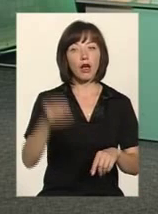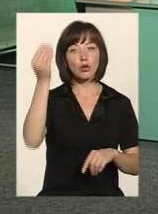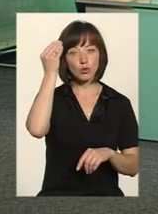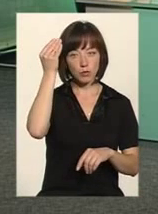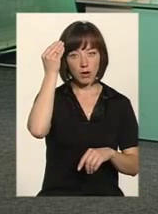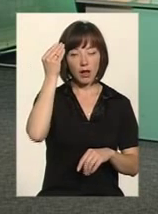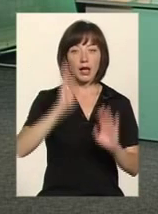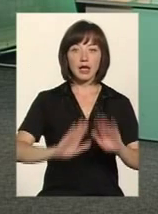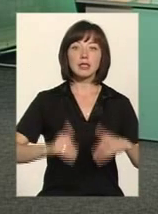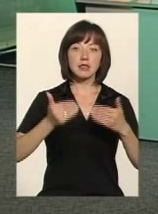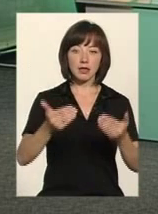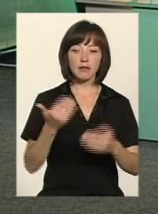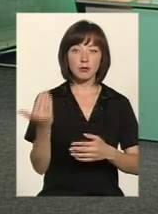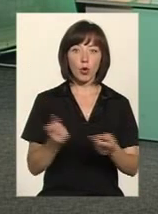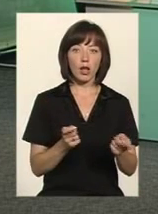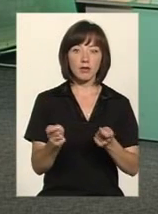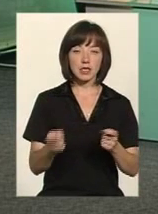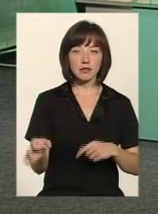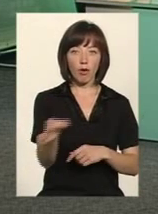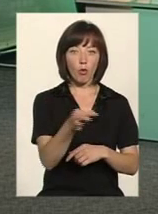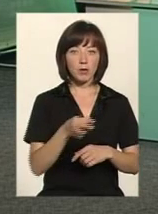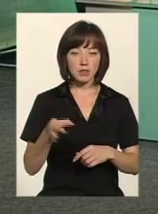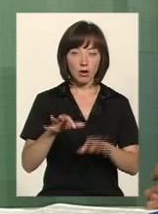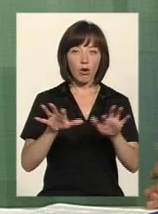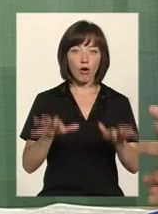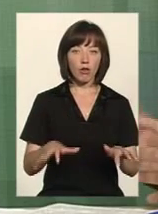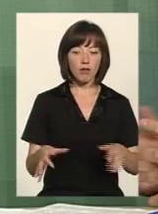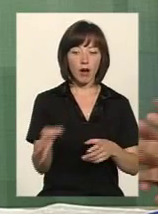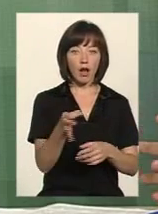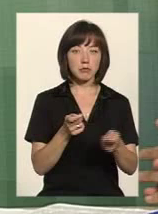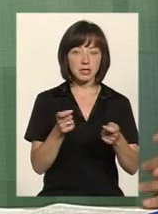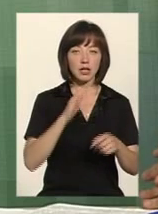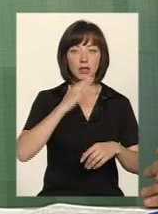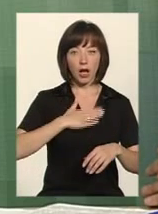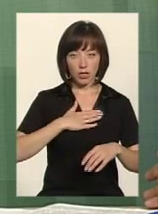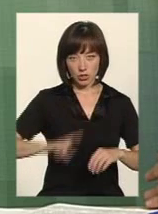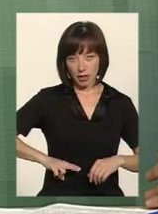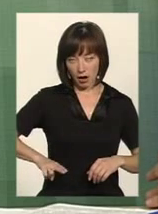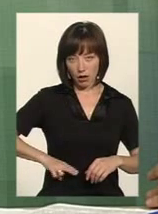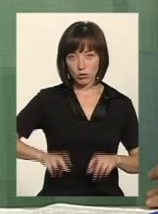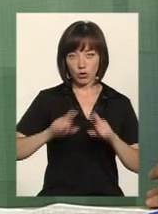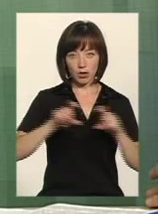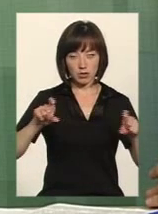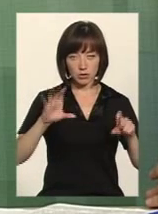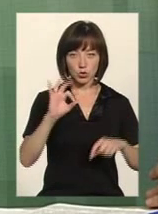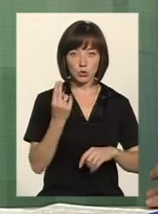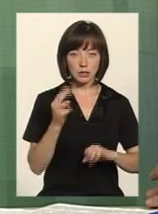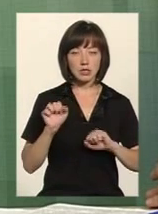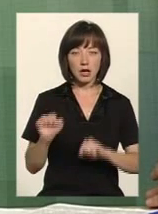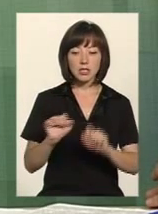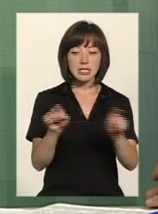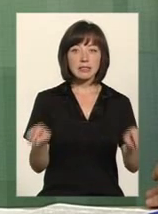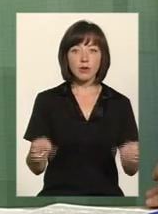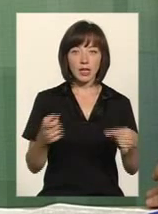ініціатива з боку крівництва області, зокрема голови обласної державної адміністрації, директора нашого департаменту, створити на